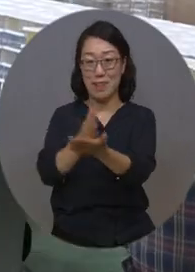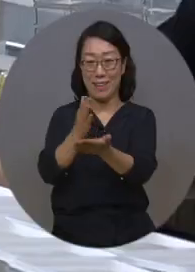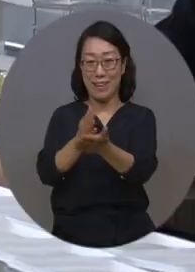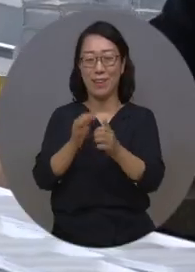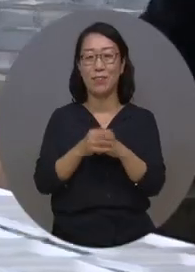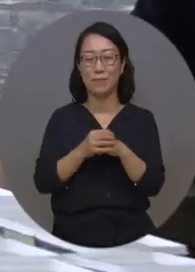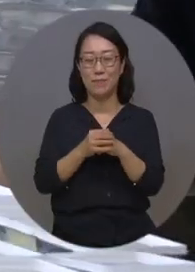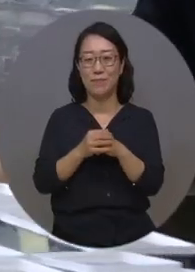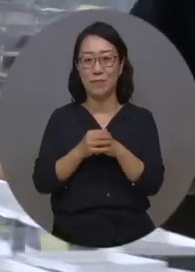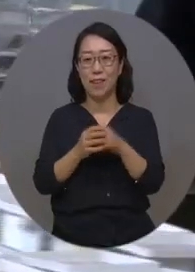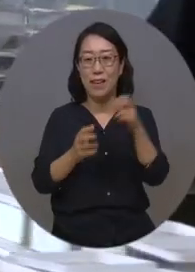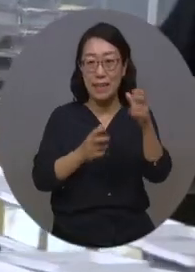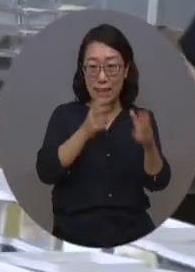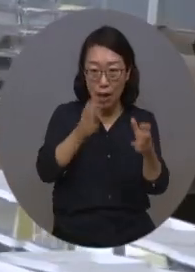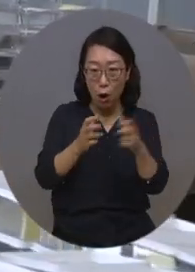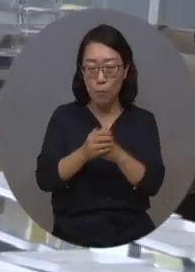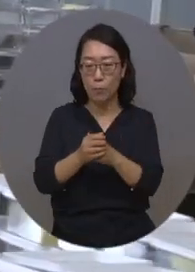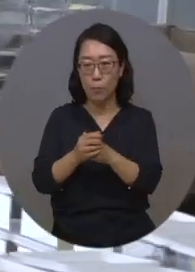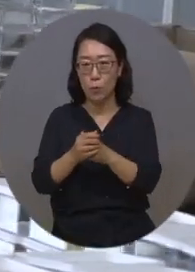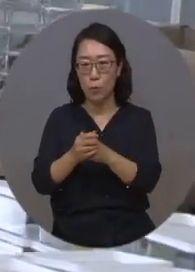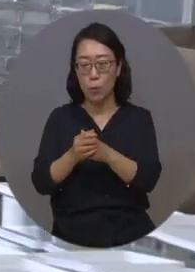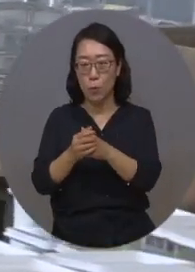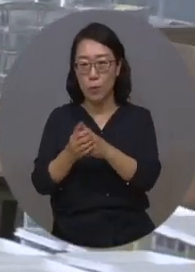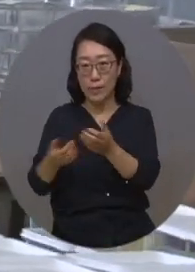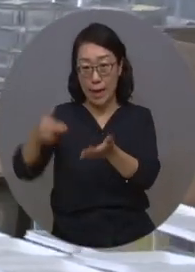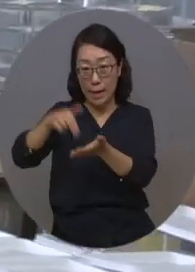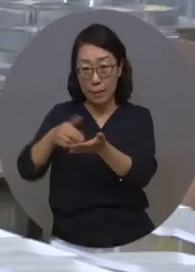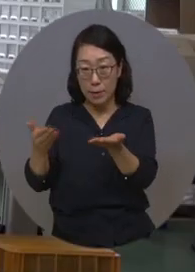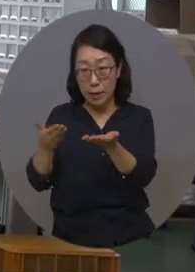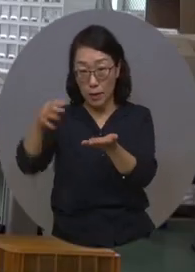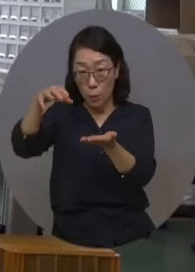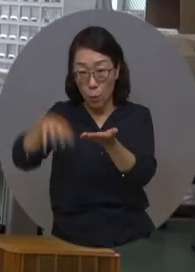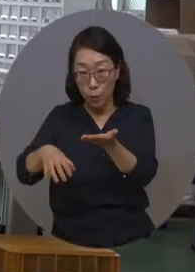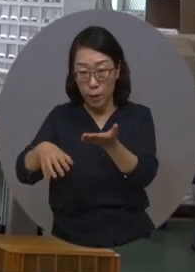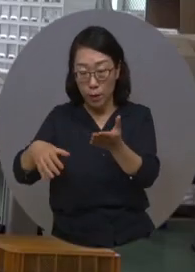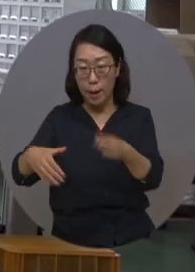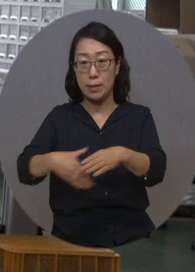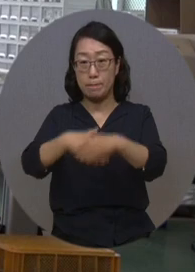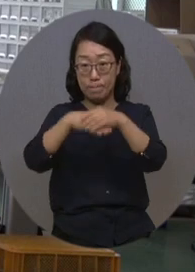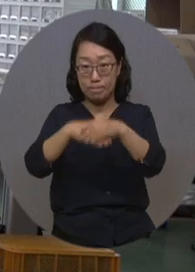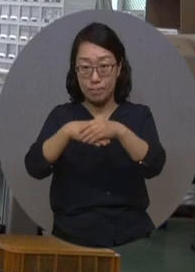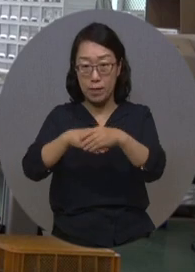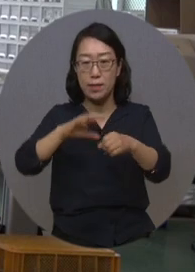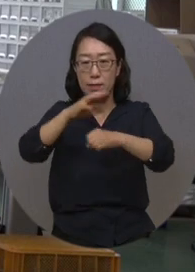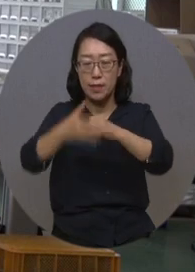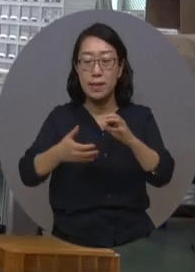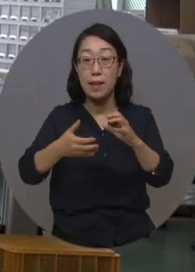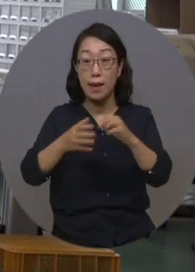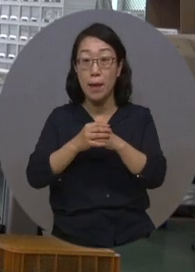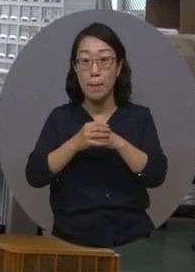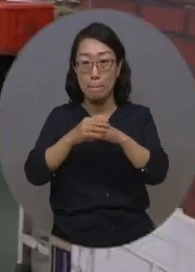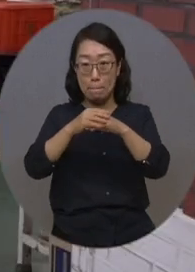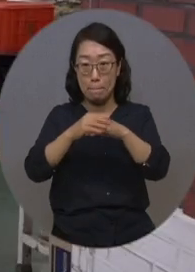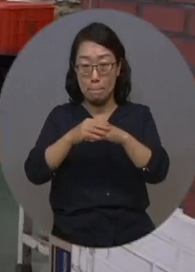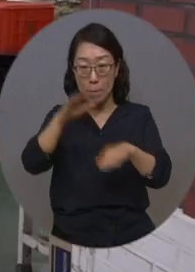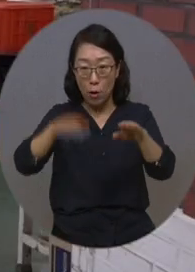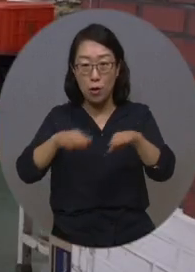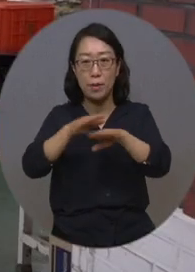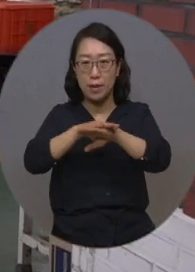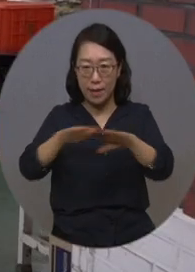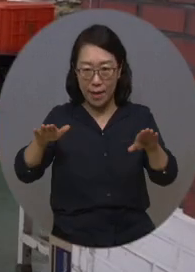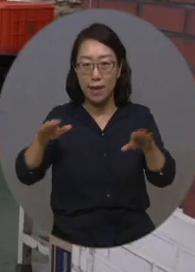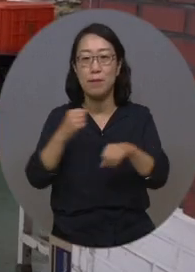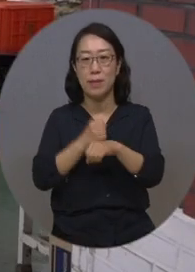기업과 장애인 자립작업장이 맞잡은 손은 세상의 편견을 깨어가고 있습니다. 국지TV